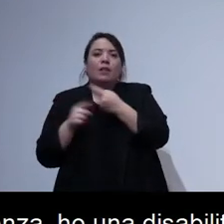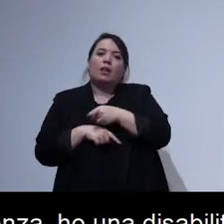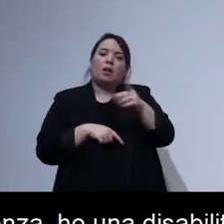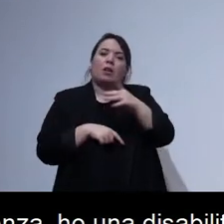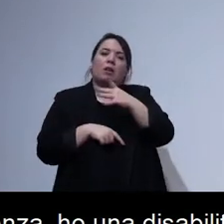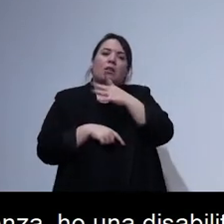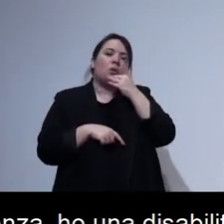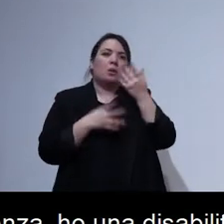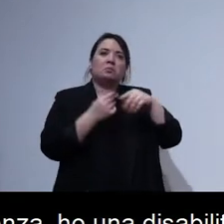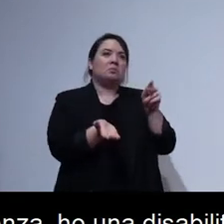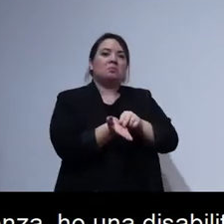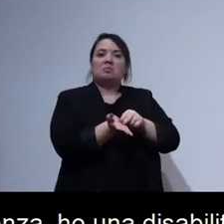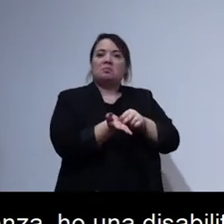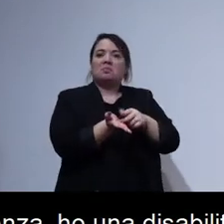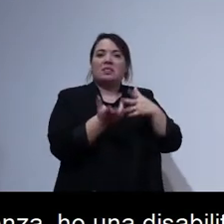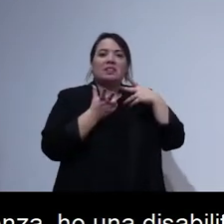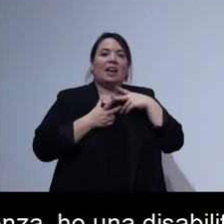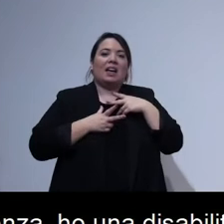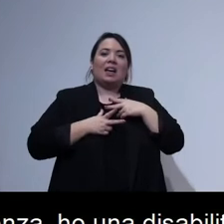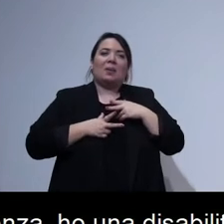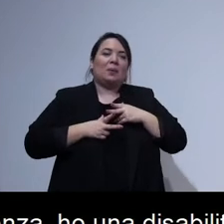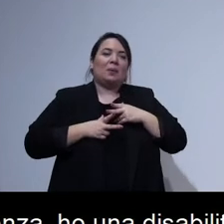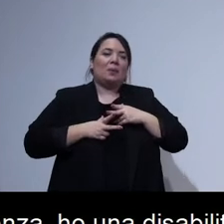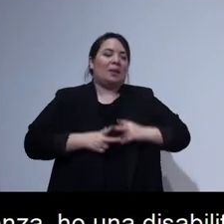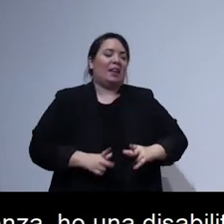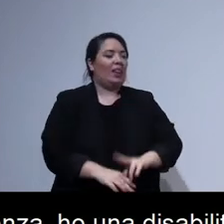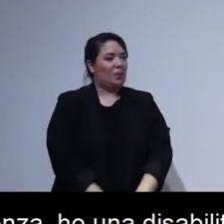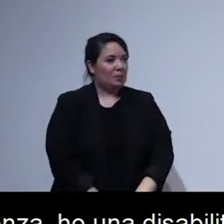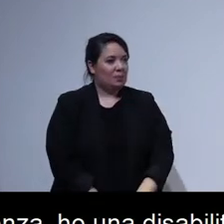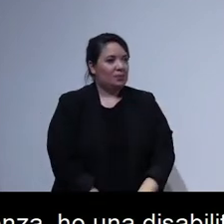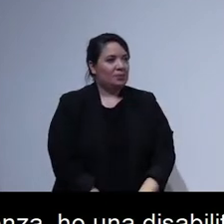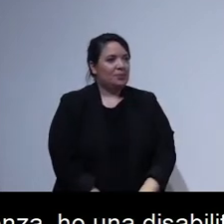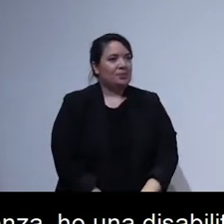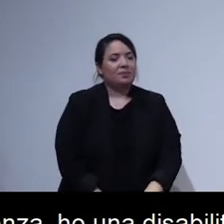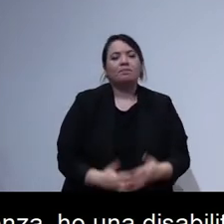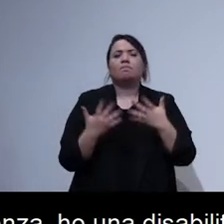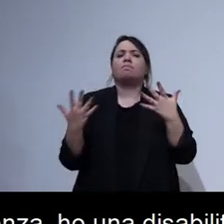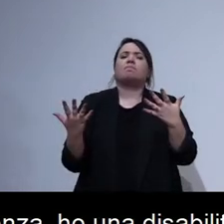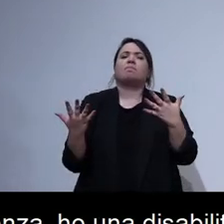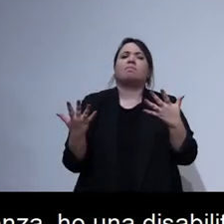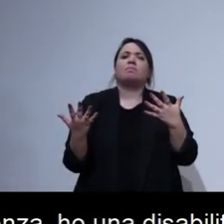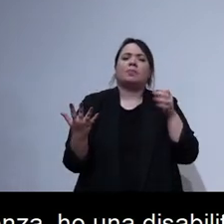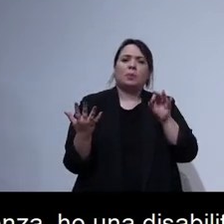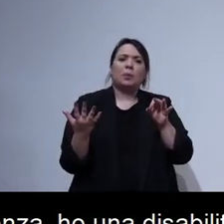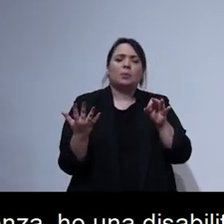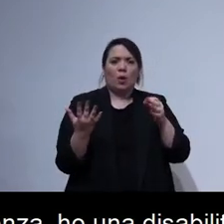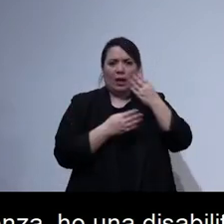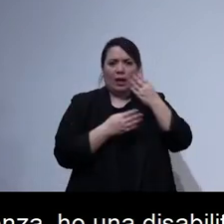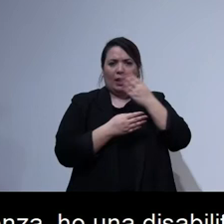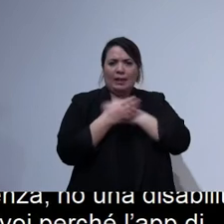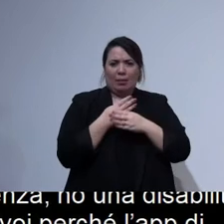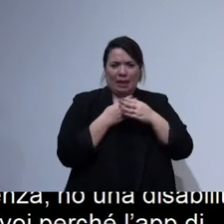tranquillamente a prenotare il il soggiorno e mi chiedevo per quanto riguarda le disabilità